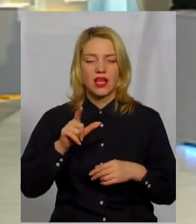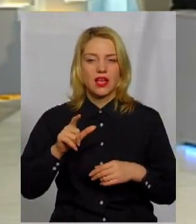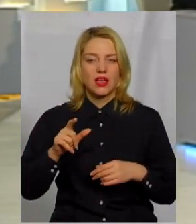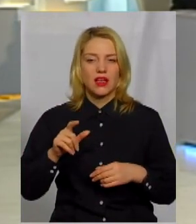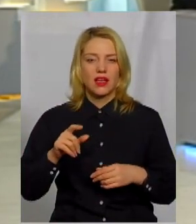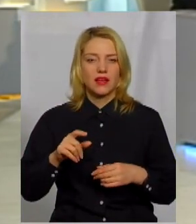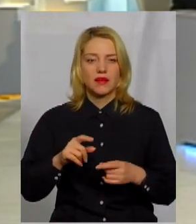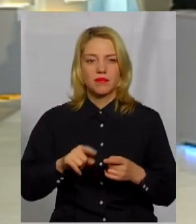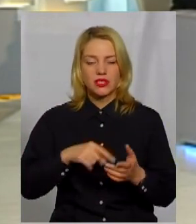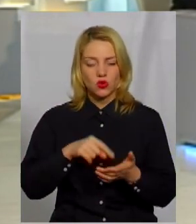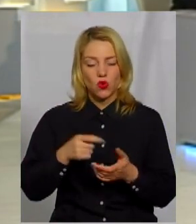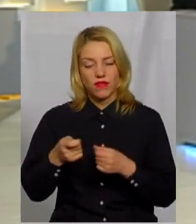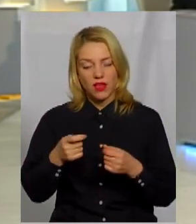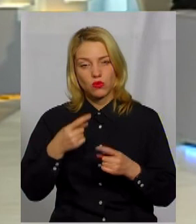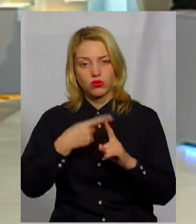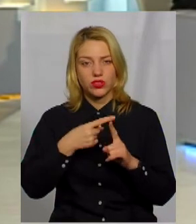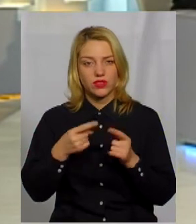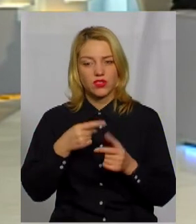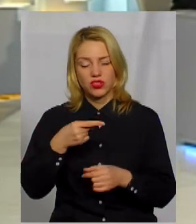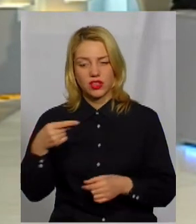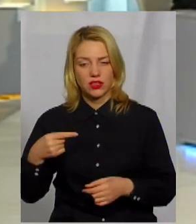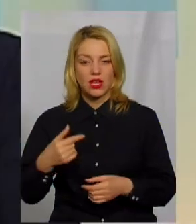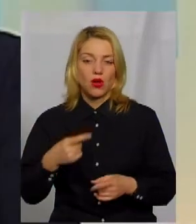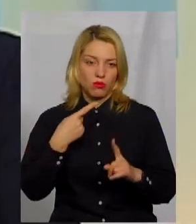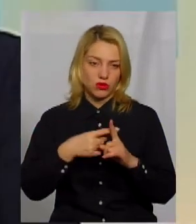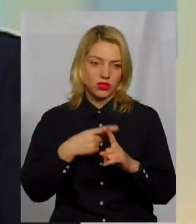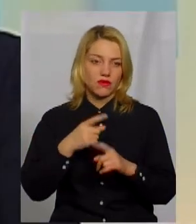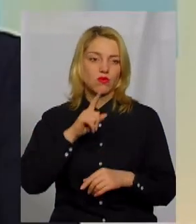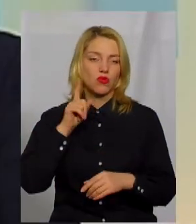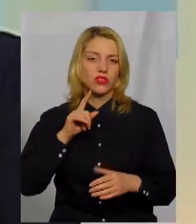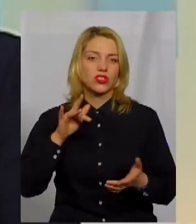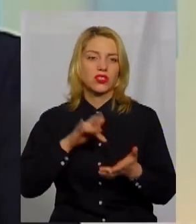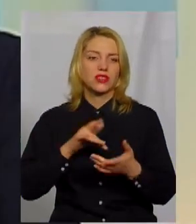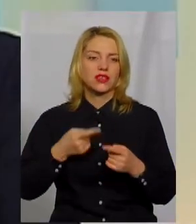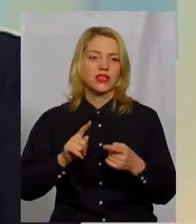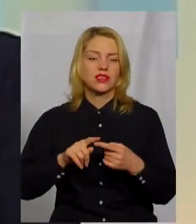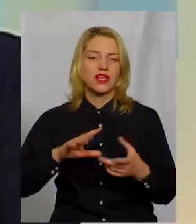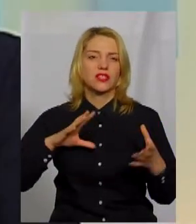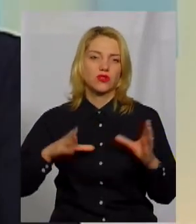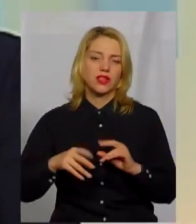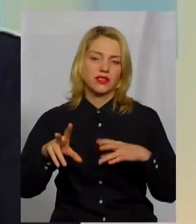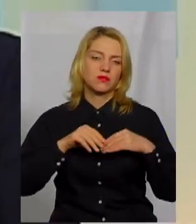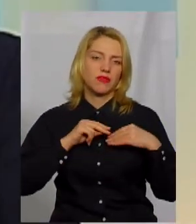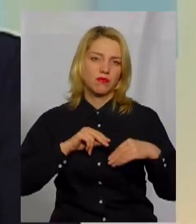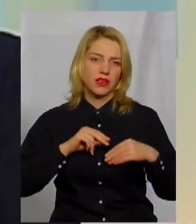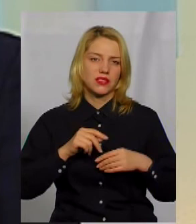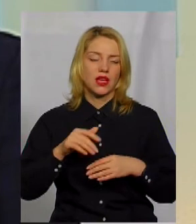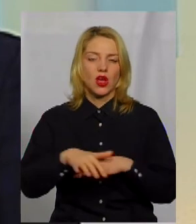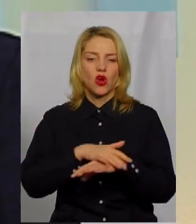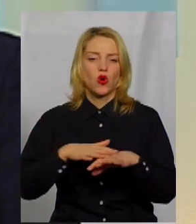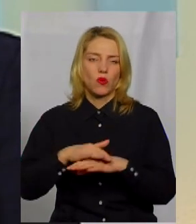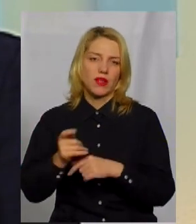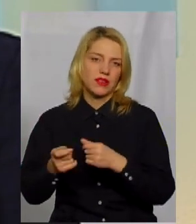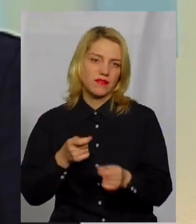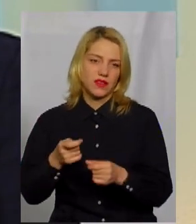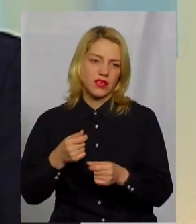Позитивний. І, до речі, сьогодні існуючий молодіжний центр теж. Це результат співпраці саме громади і влади. І,